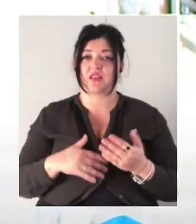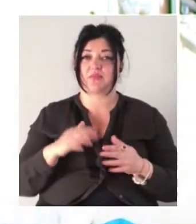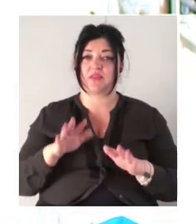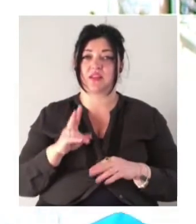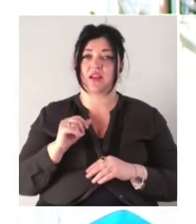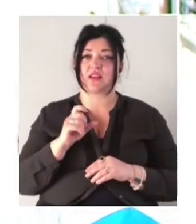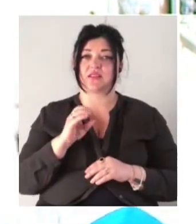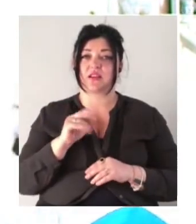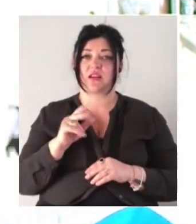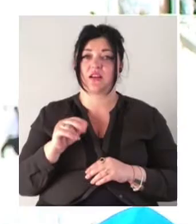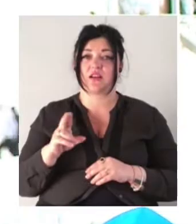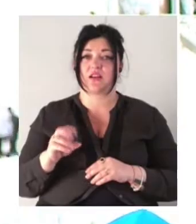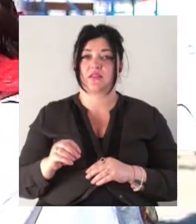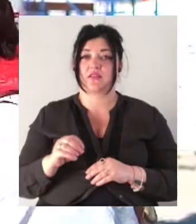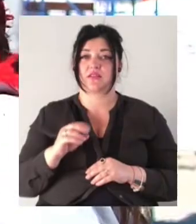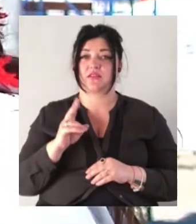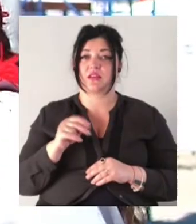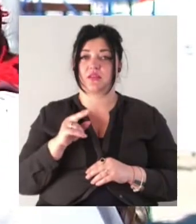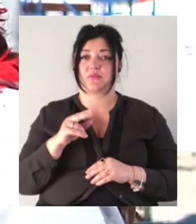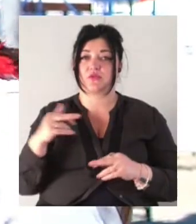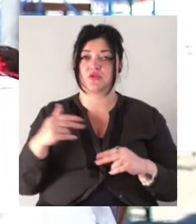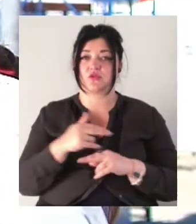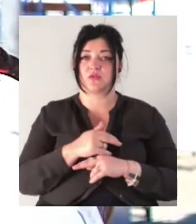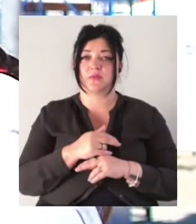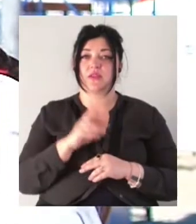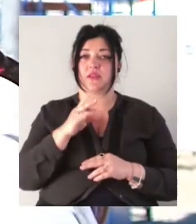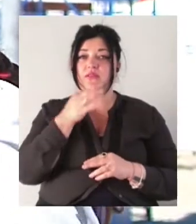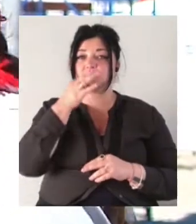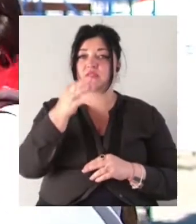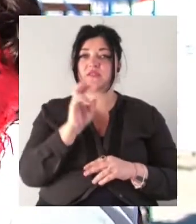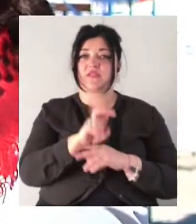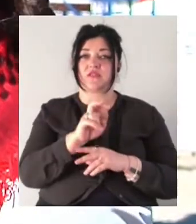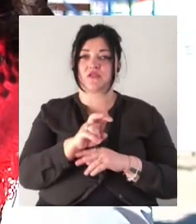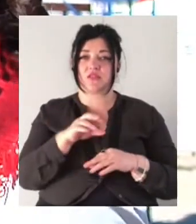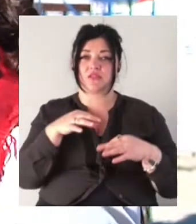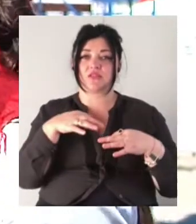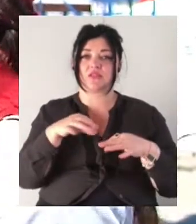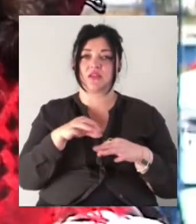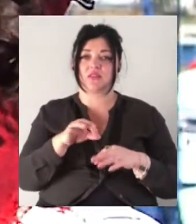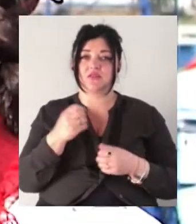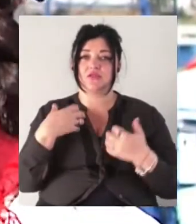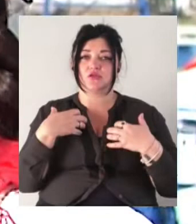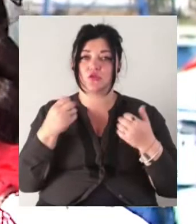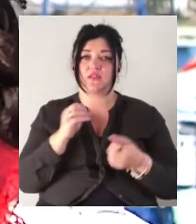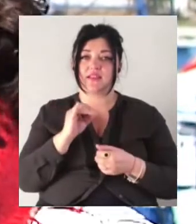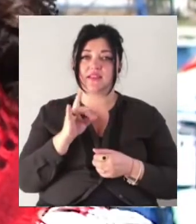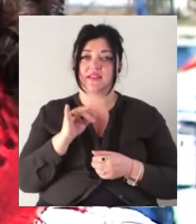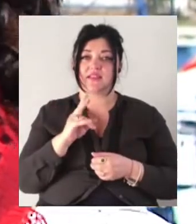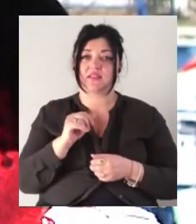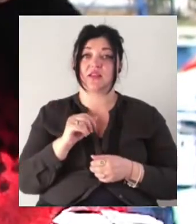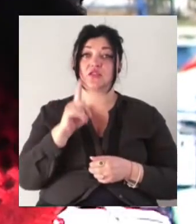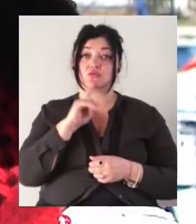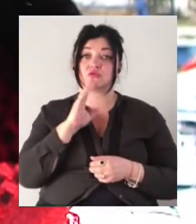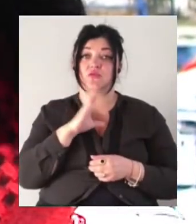не влиять, на пішоходів не влиять. Як зазначила відвідувачка трасу здоров'я Ірина, естакаду тимчасово відкривали,